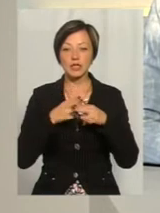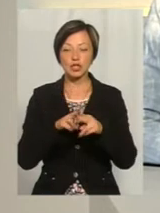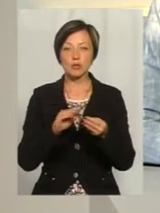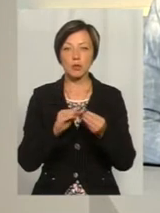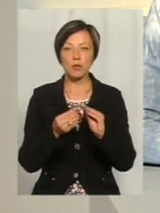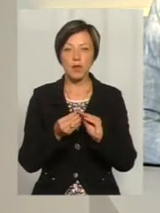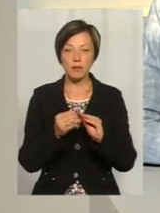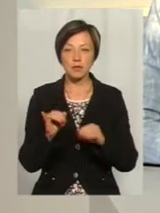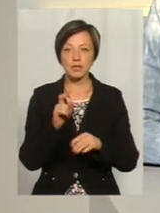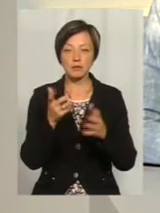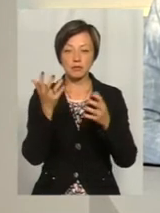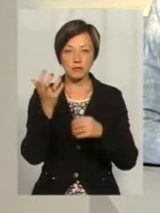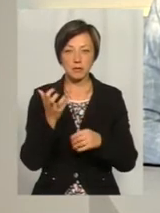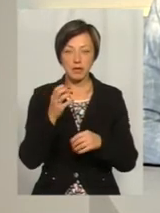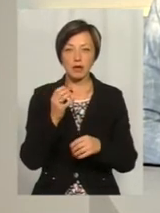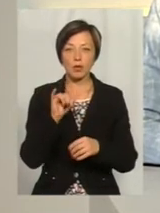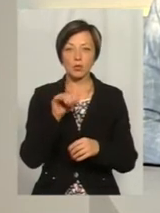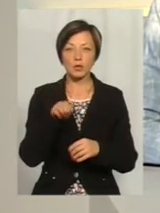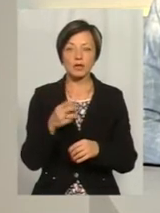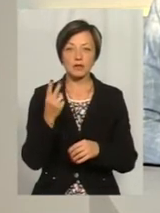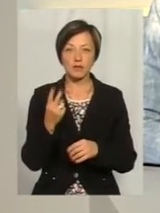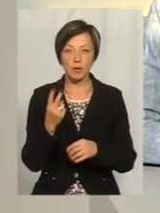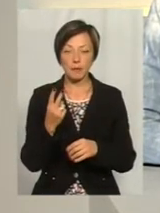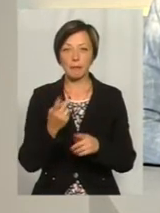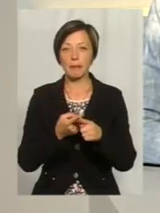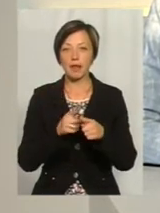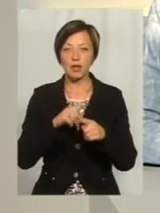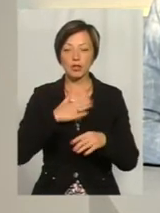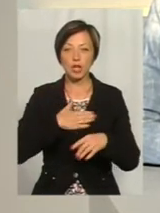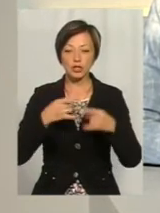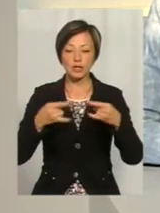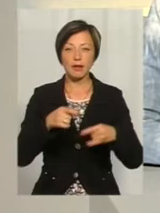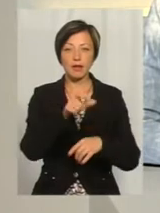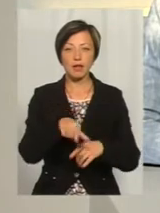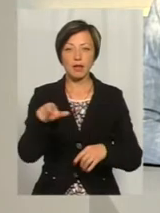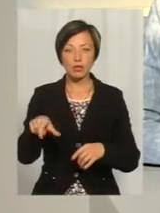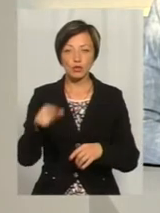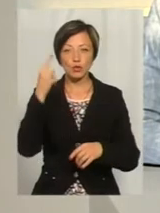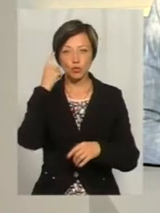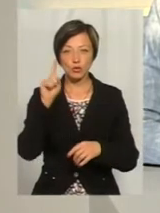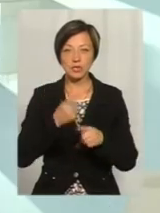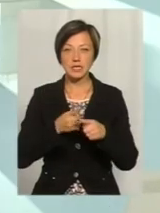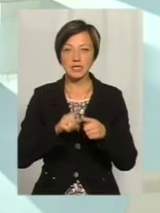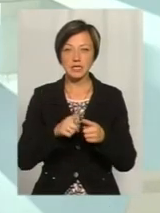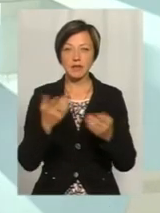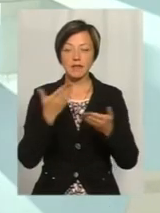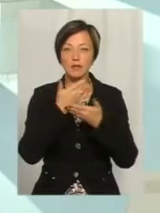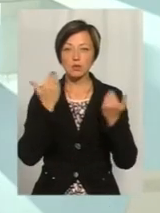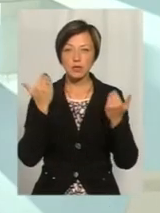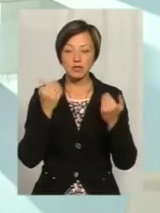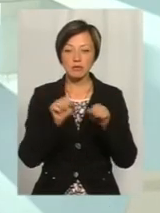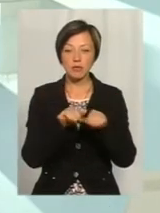проблем із прийомом Т2. Просто наші телеглядачі, вони думають, що це відсутність покриття.